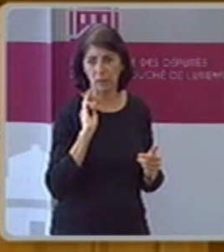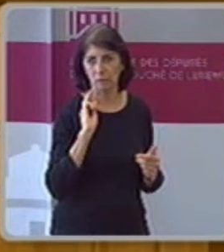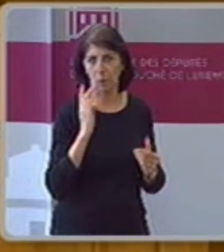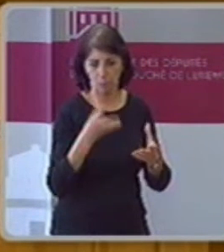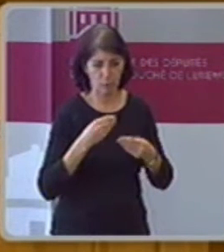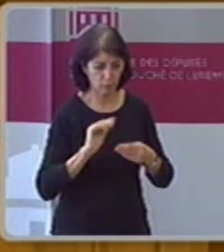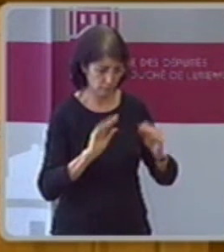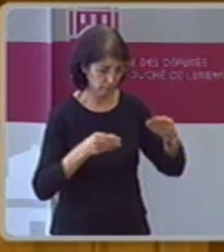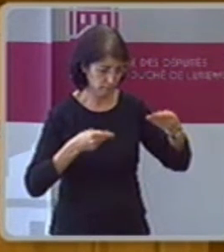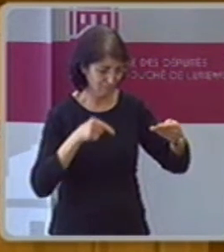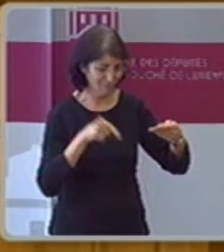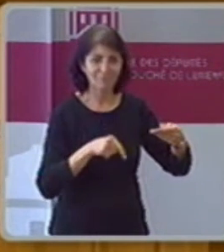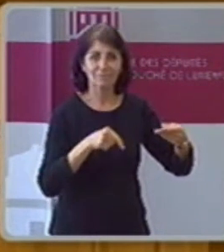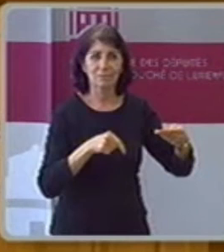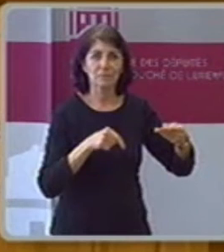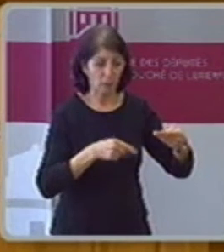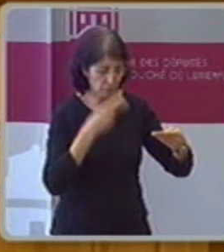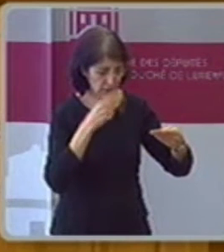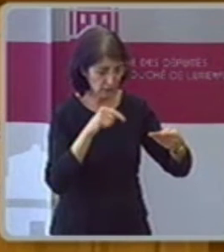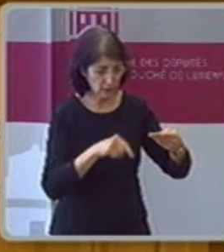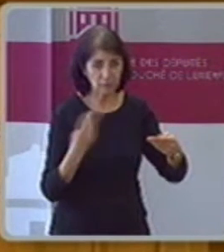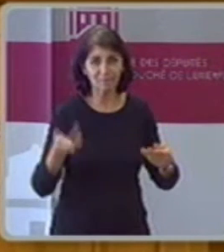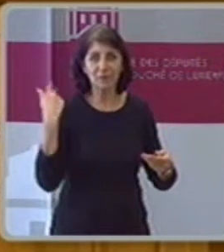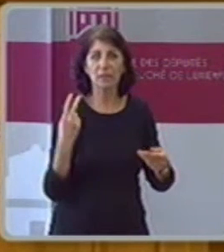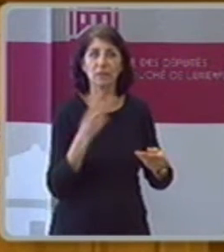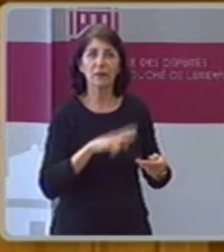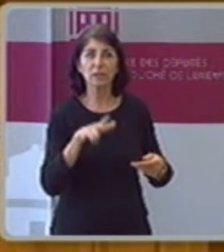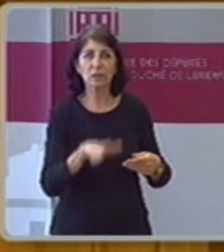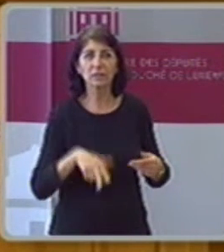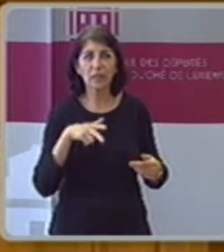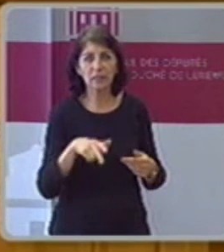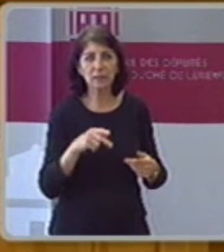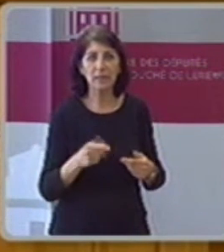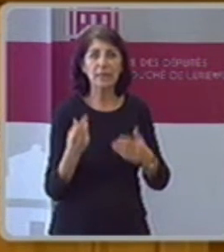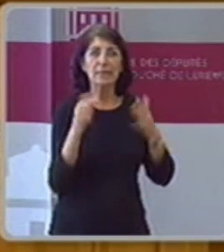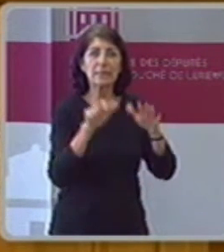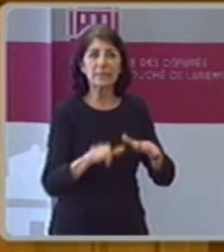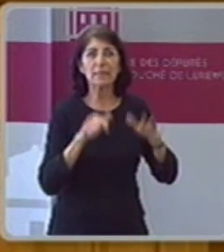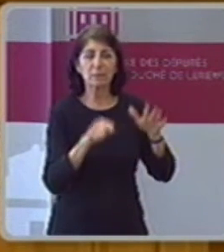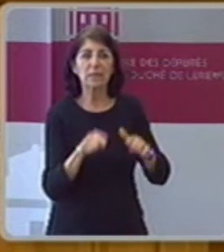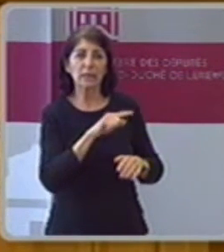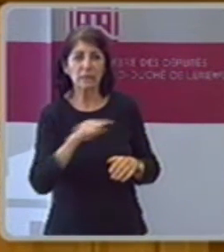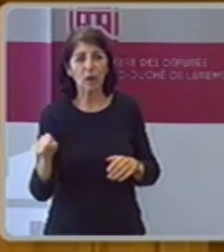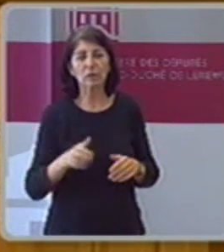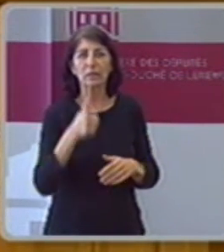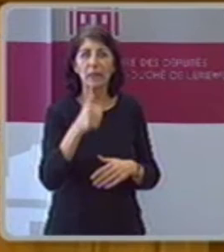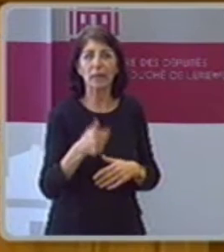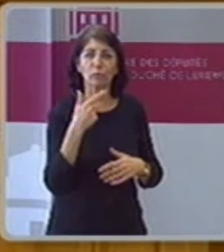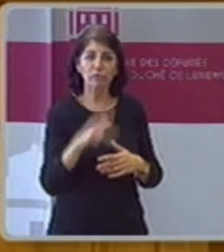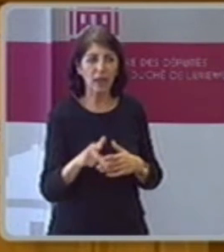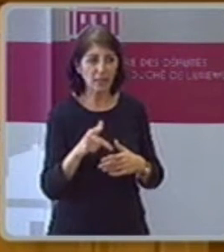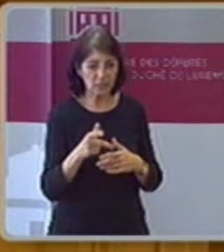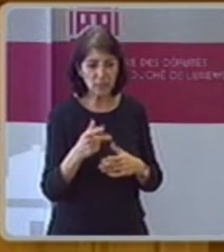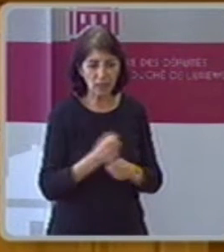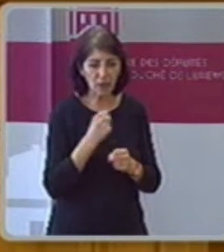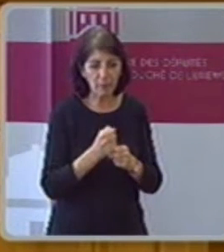in März 2014 hat man 17.425 Schumachen. Ja, das sind